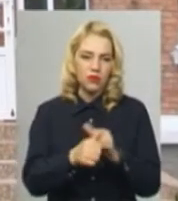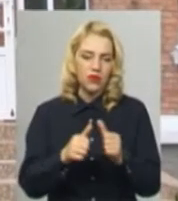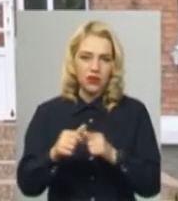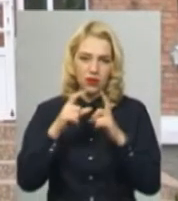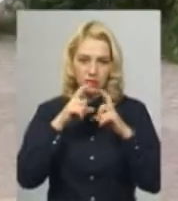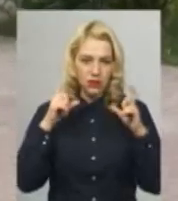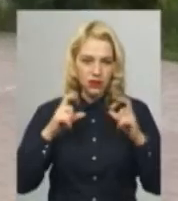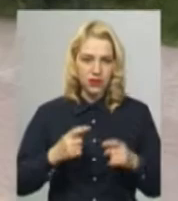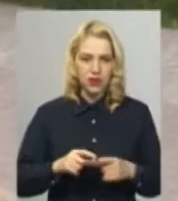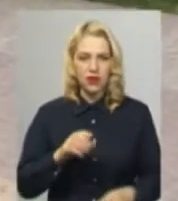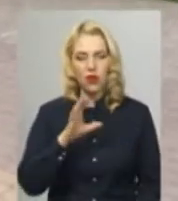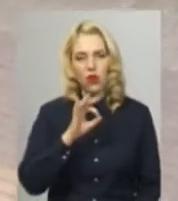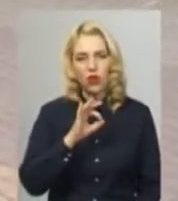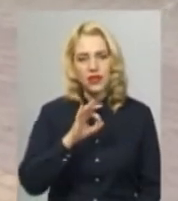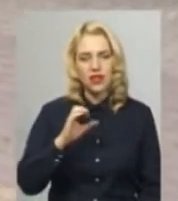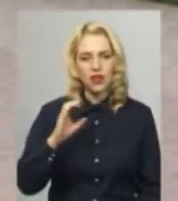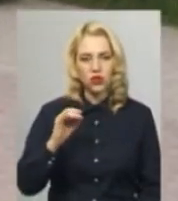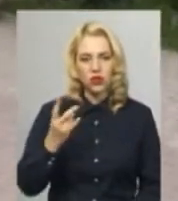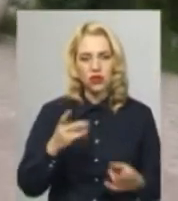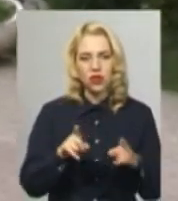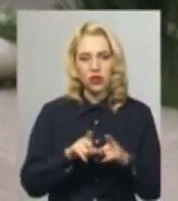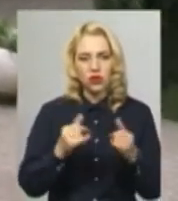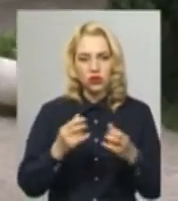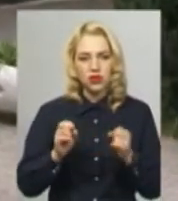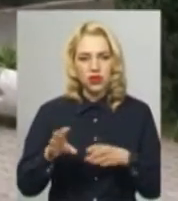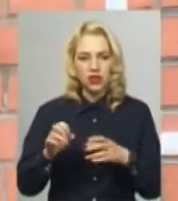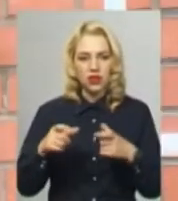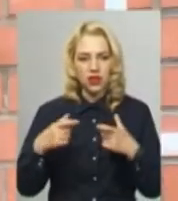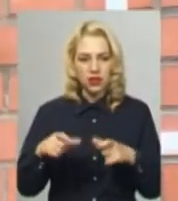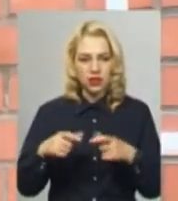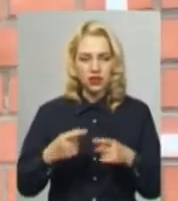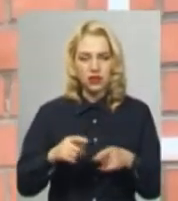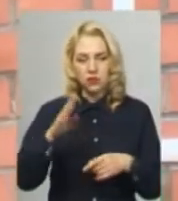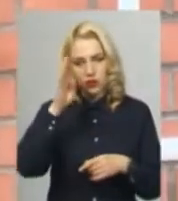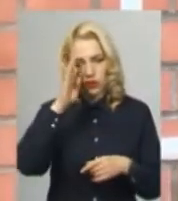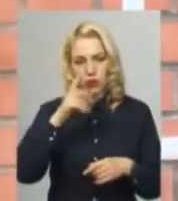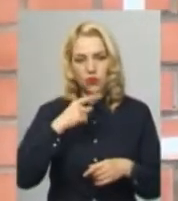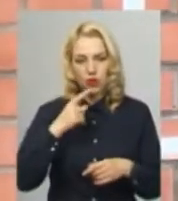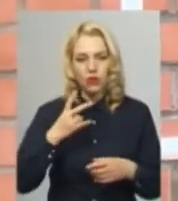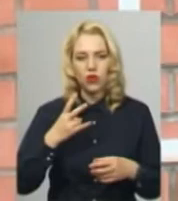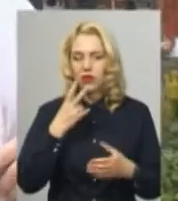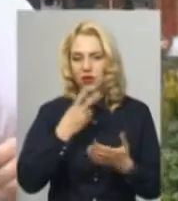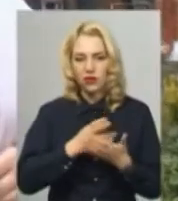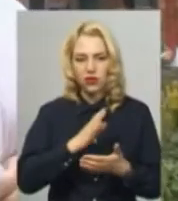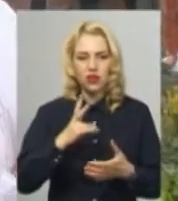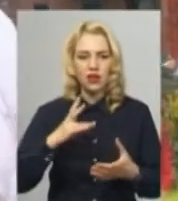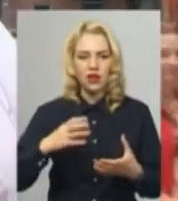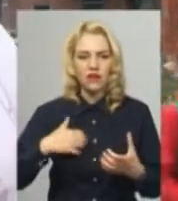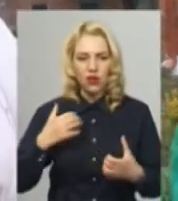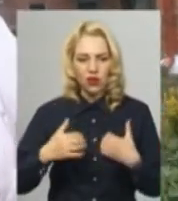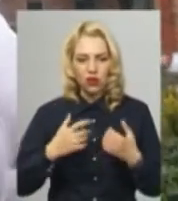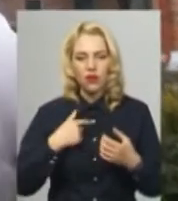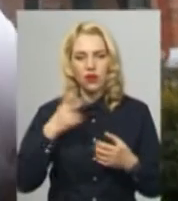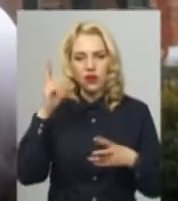Юрчак теж сьогодні здає іспит. Хлопець каже, що не дивлячись на хвилювання, розраховує на високий результат. Готувалися